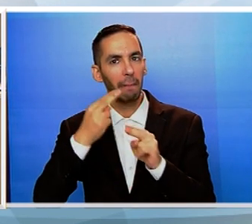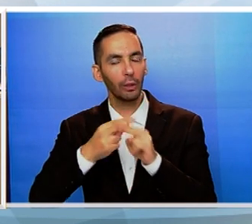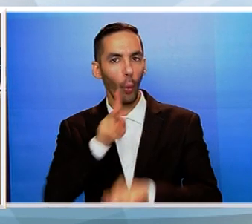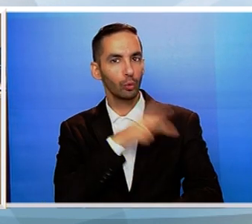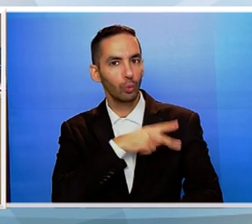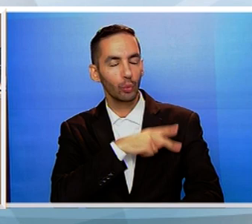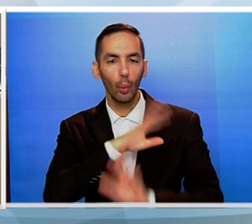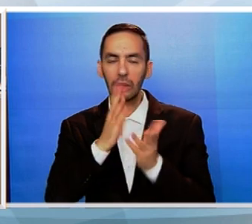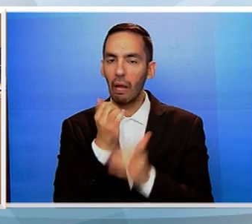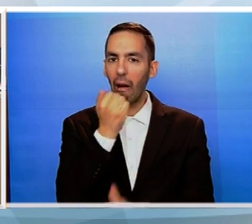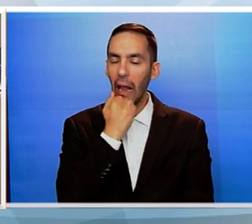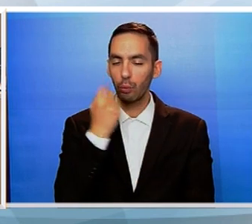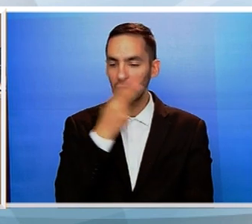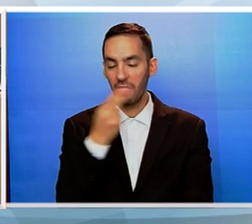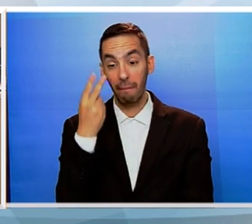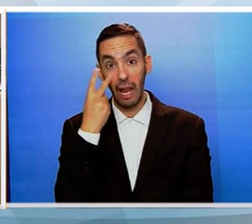μέλλον της πατρίδας μας.